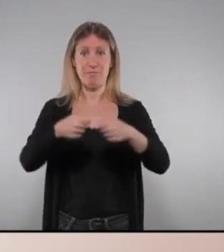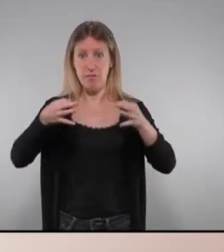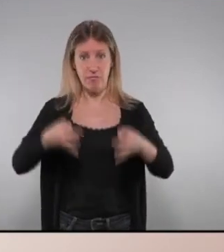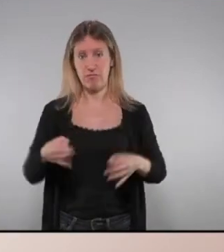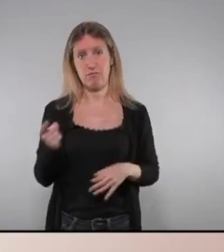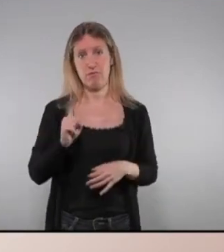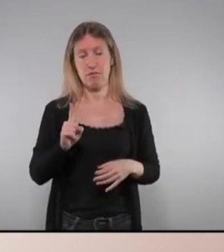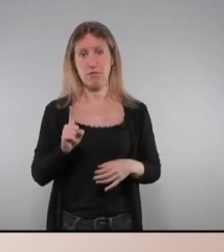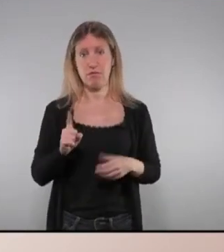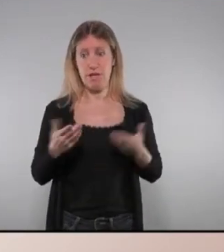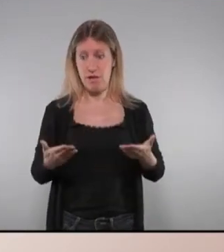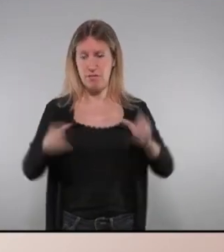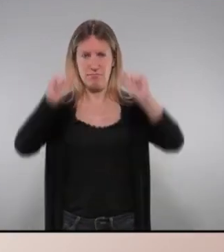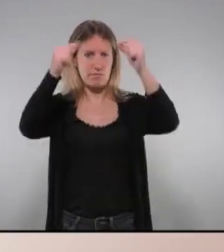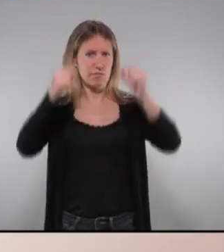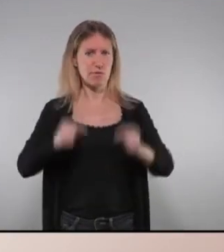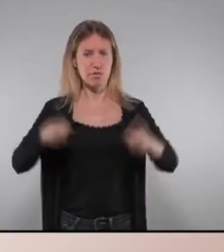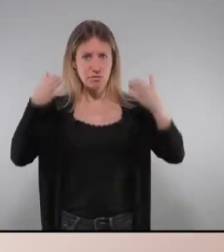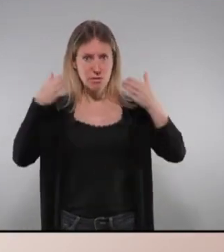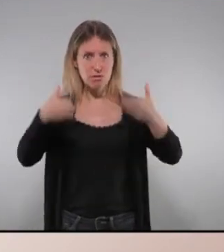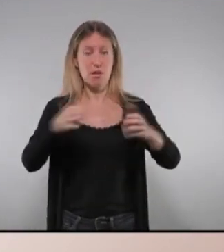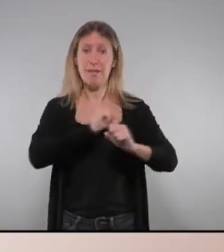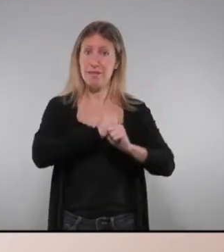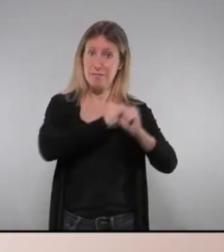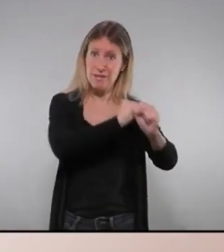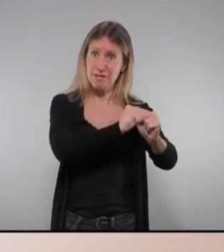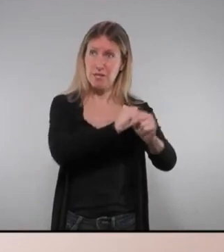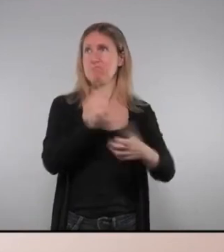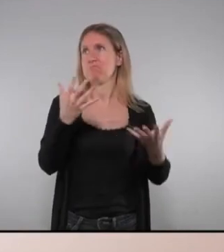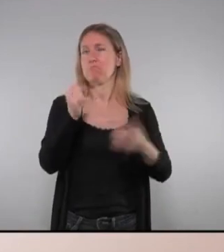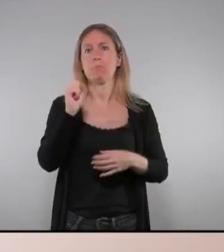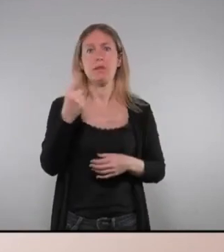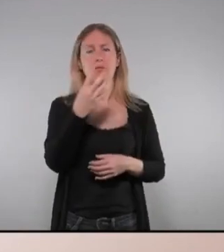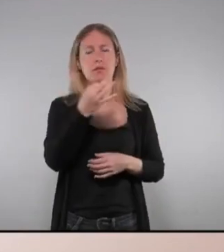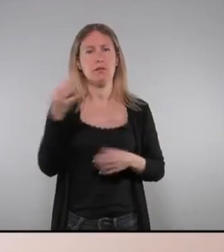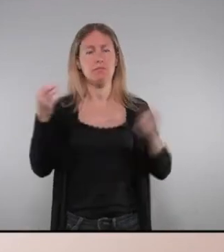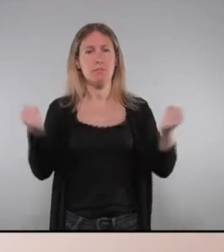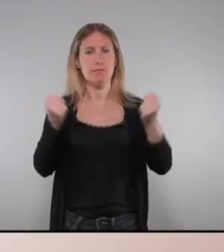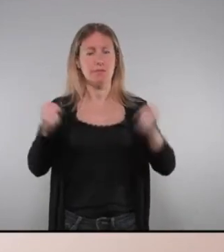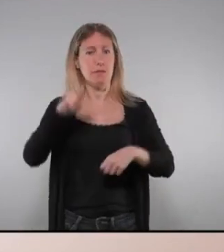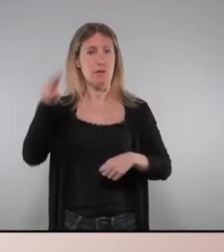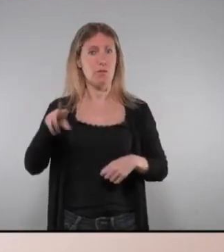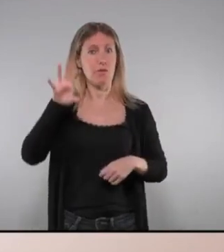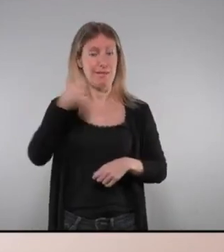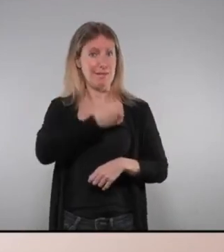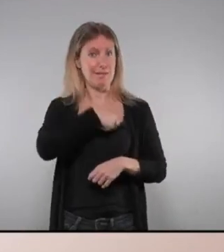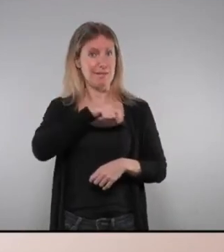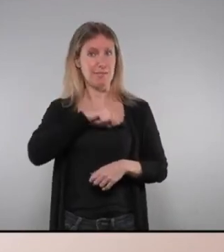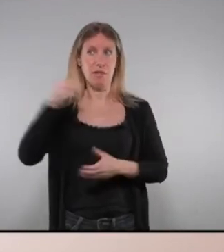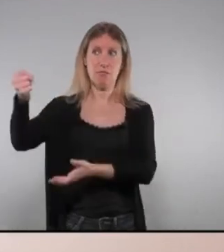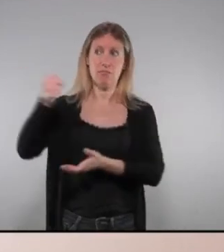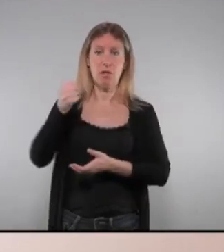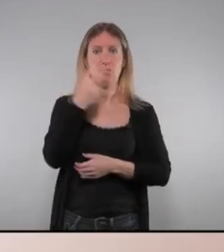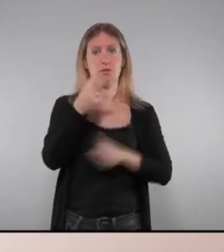moments si el pressupost dedicat a la dependència és de 1.400 milions d'euros des de l'estat arriben 280